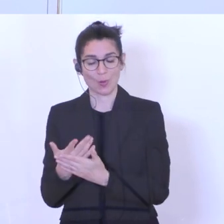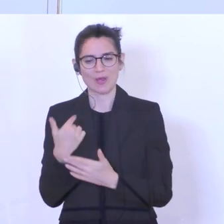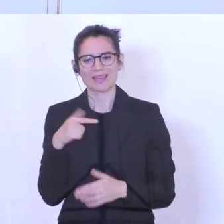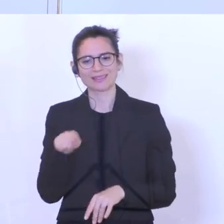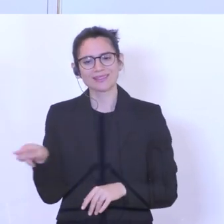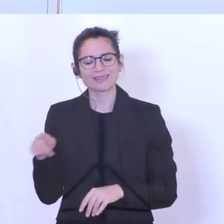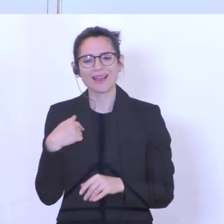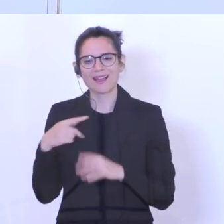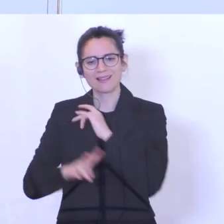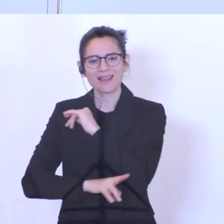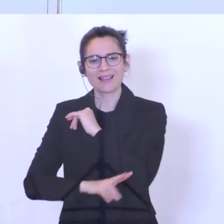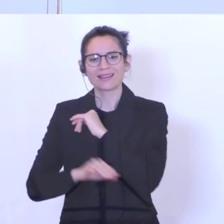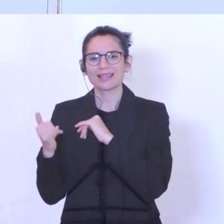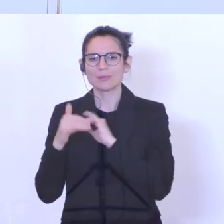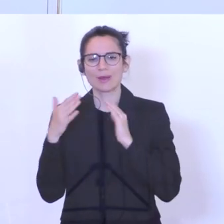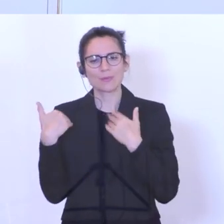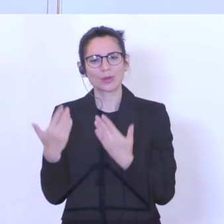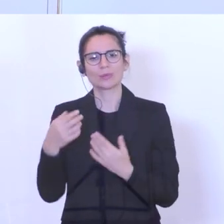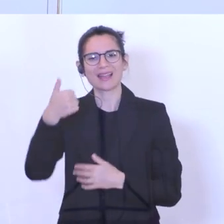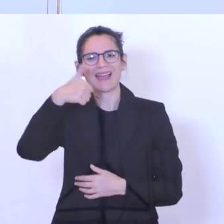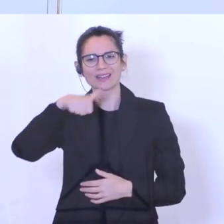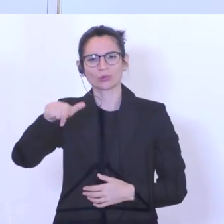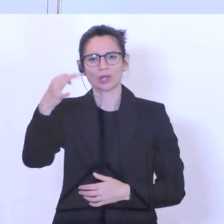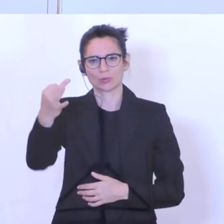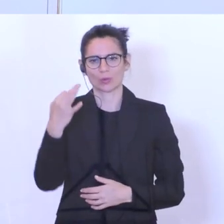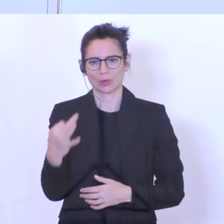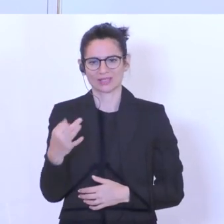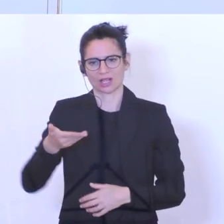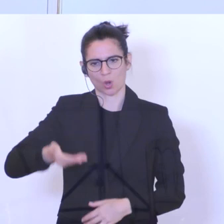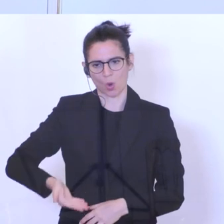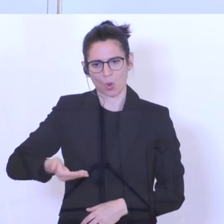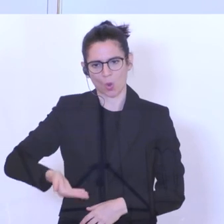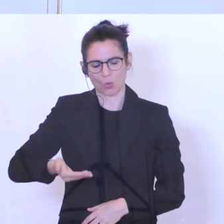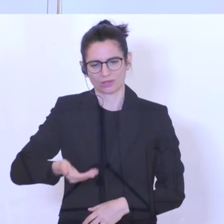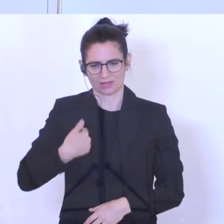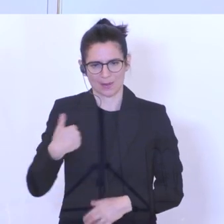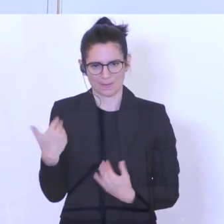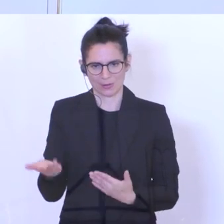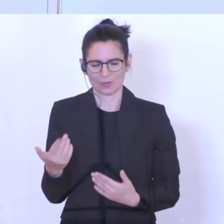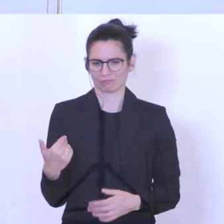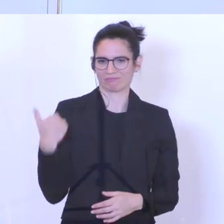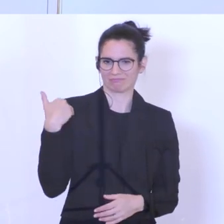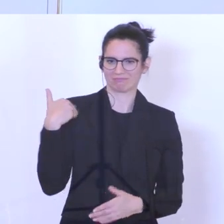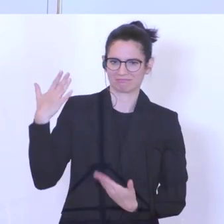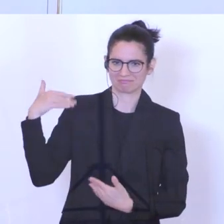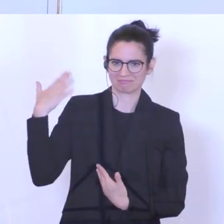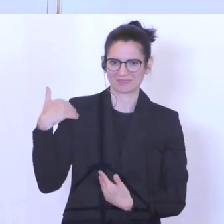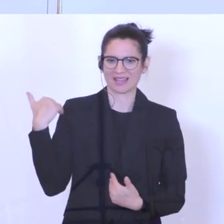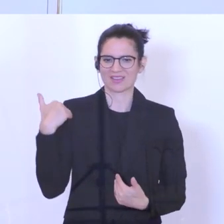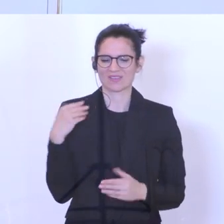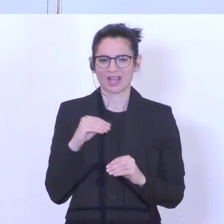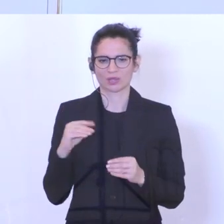Lehrlinge bekommen immer 100 Prozent ihres Einkommens. Das heißt, es ist ihnen ja für die Vergangenheit jetzt die